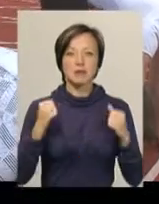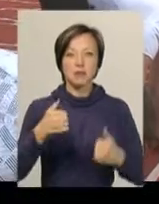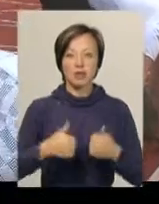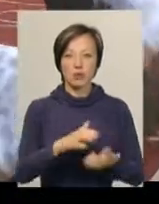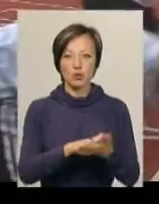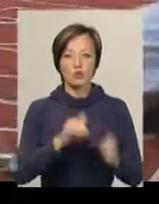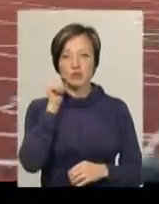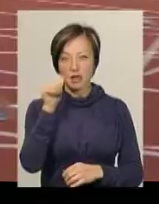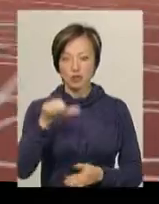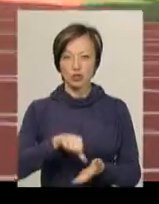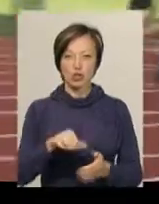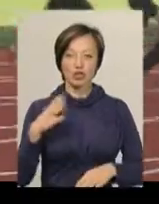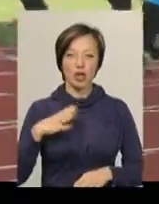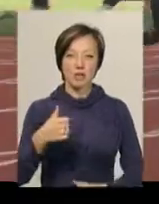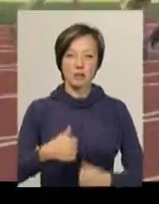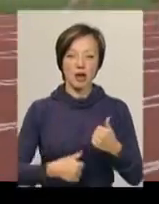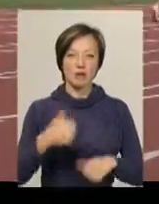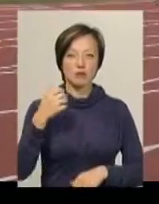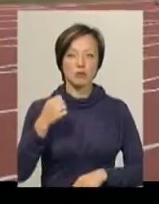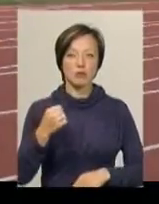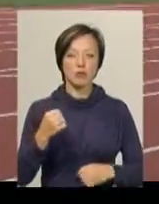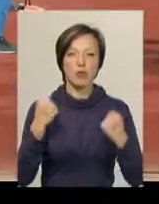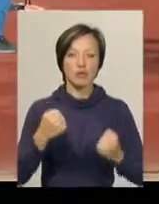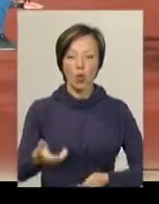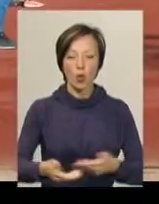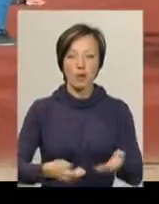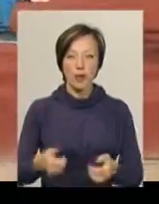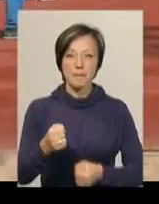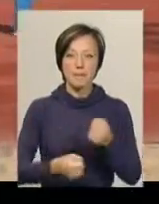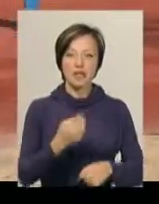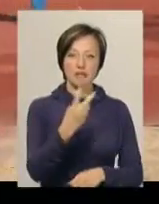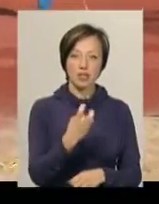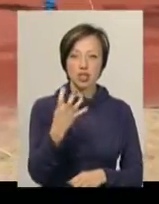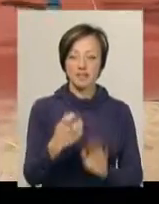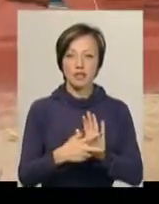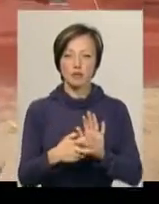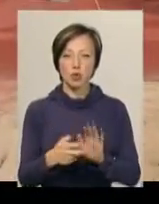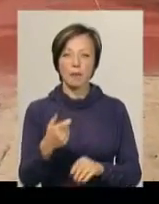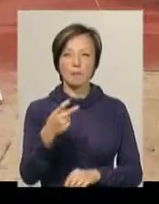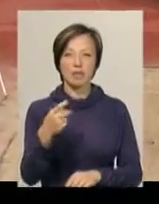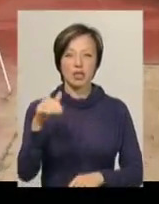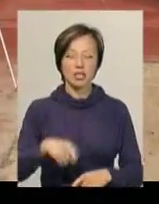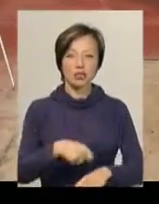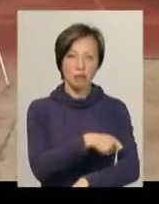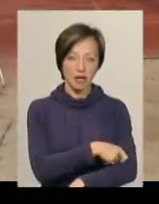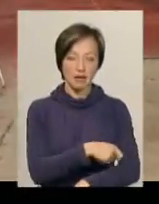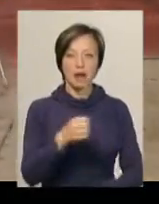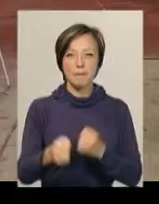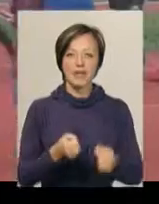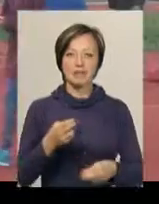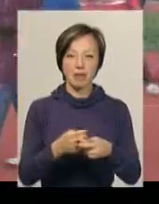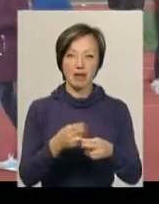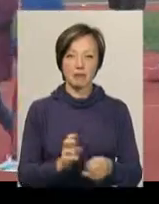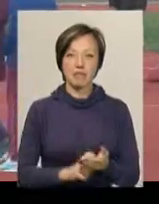продовжується і завтра. На учасників чекають змагання зі спортивної ходьби. Біг на 200, 400, 800 та півтори тисячі метрів. Біг з бар